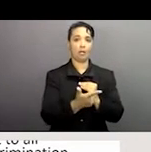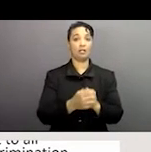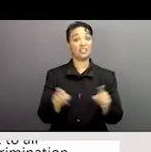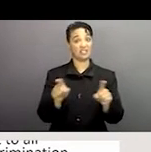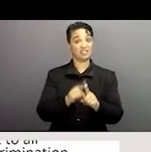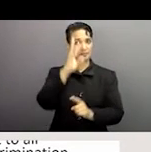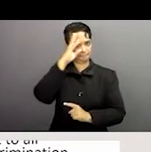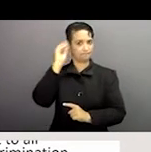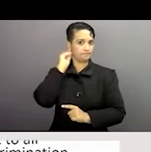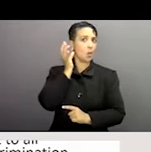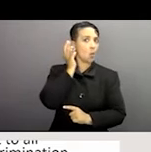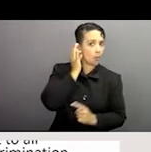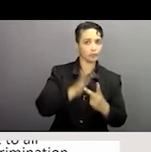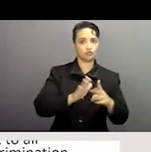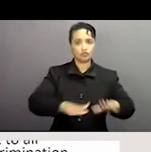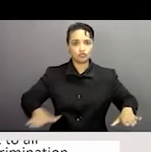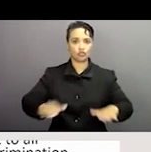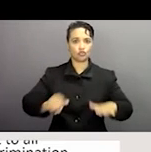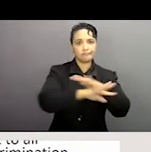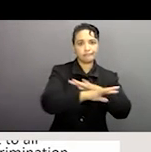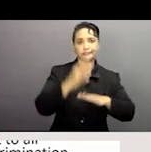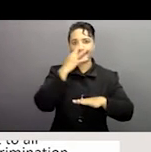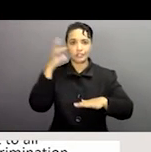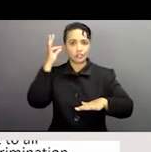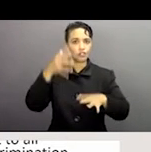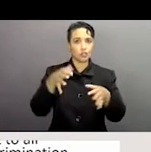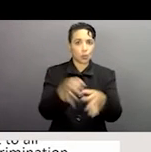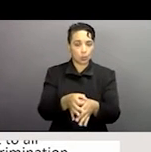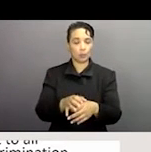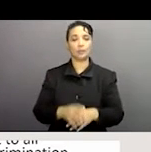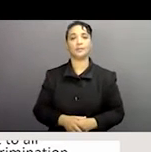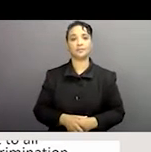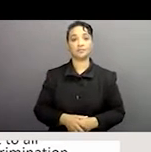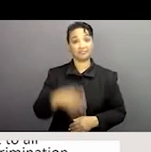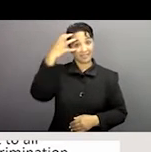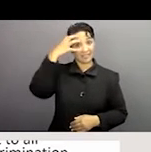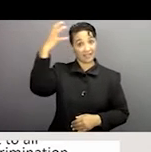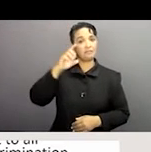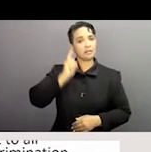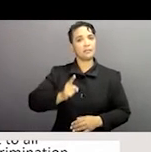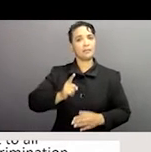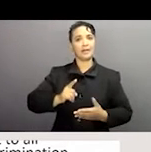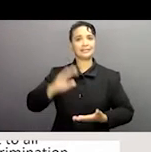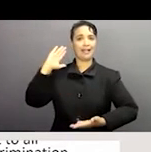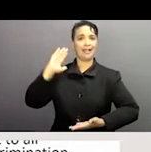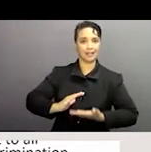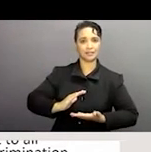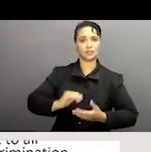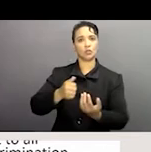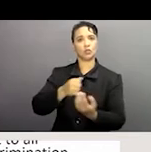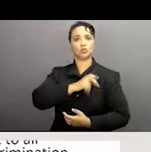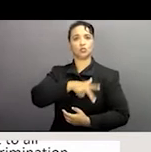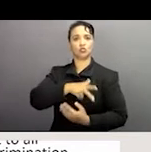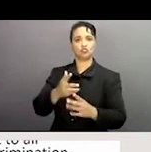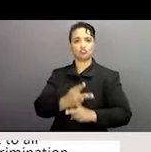vulnérables qui ont été déjà mentionnés les états doivent prendre en considération aussi dépendre justement dans certaines